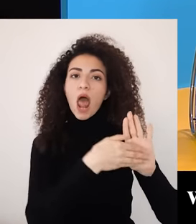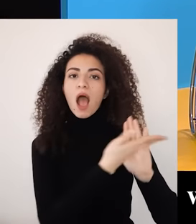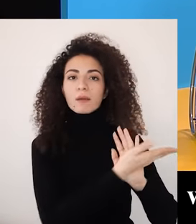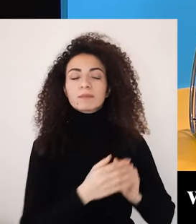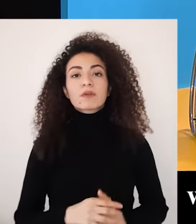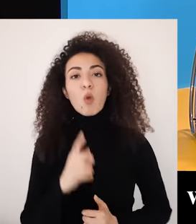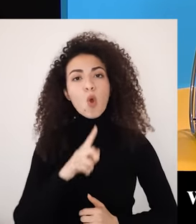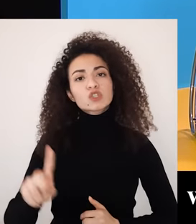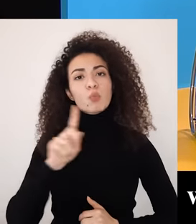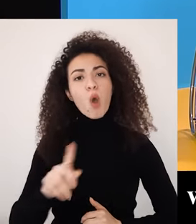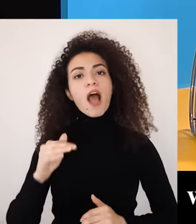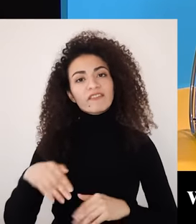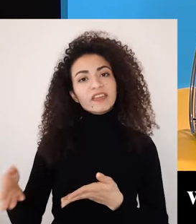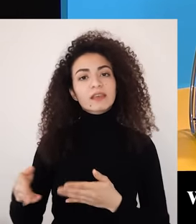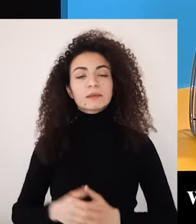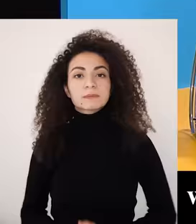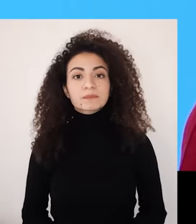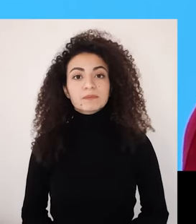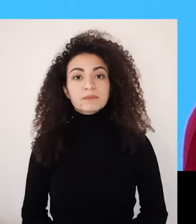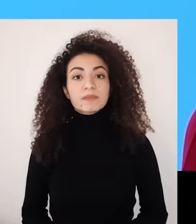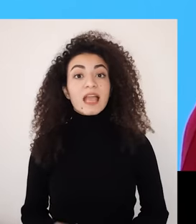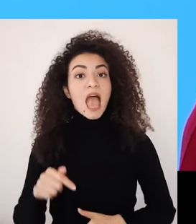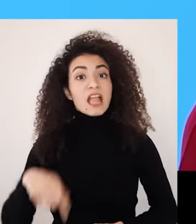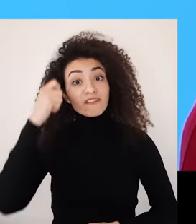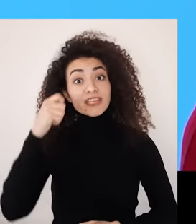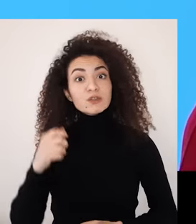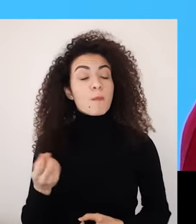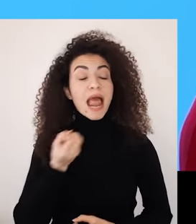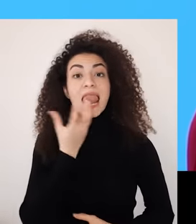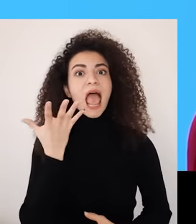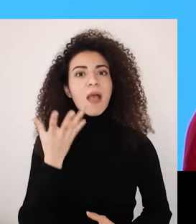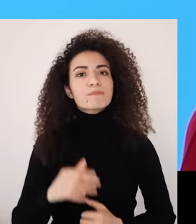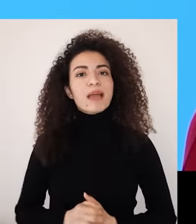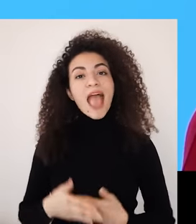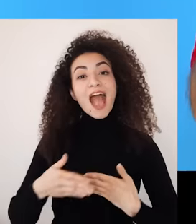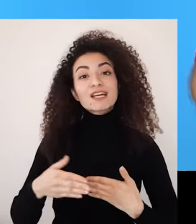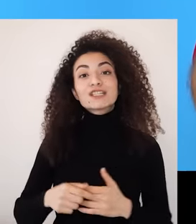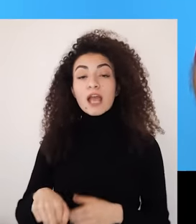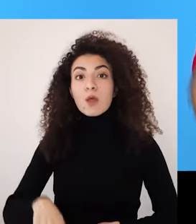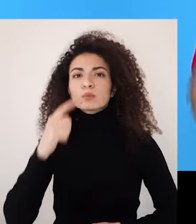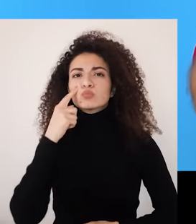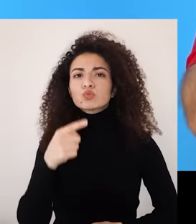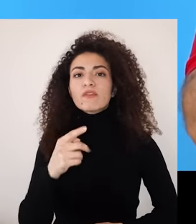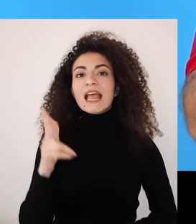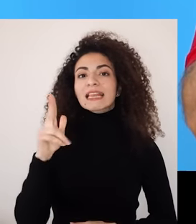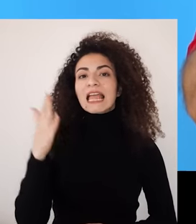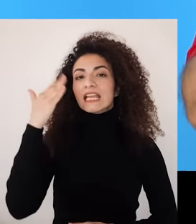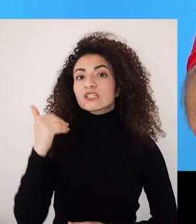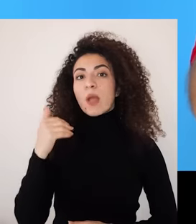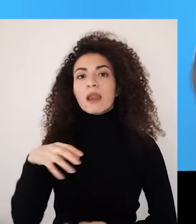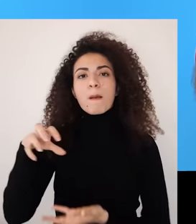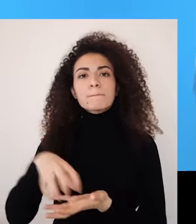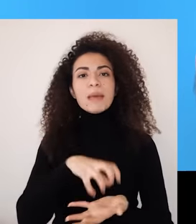الموجودة بالمرحق الخاص بكل أسبوع بما قاله الموكي بيطمح أن يكون مصدر إلهام وطاقة منتشارك بختام هالفقرة